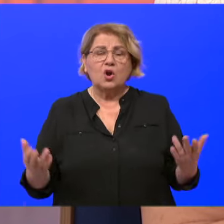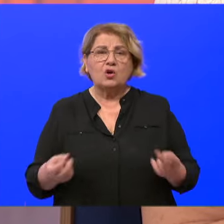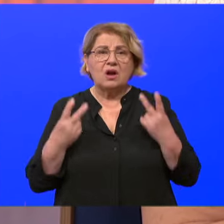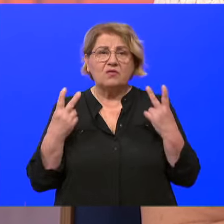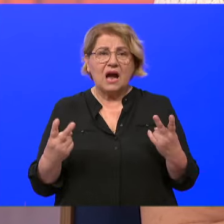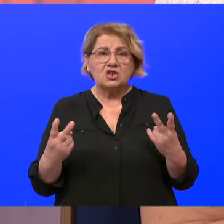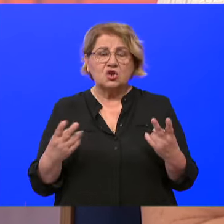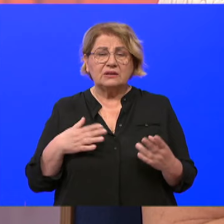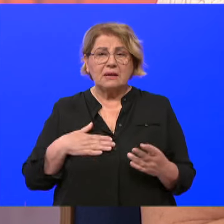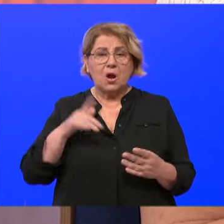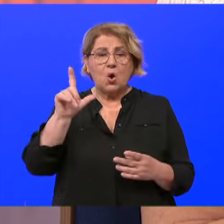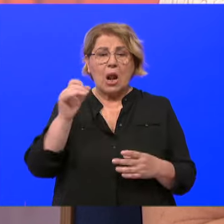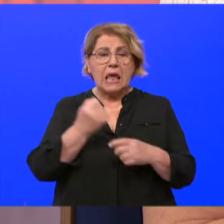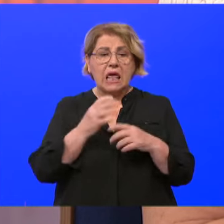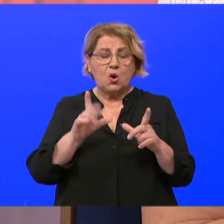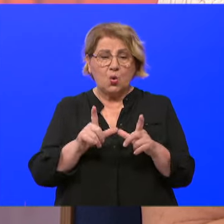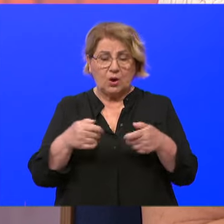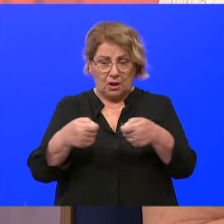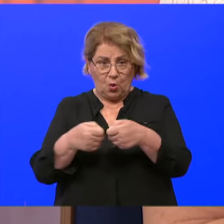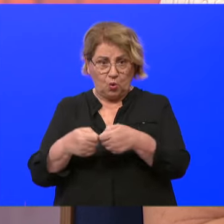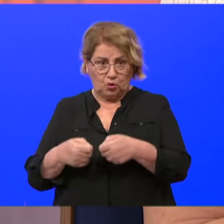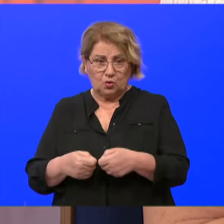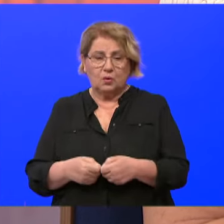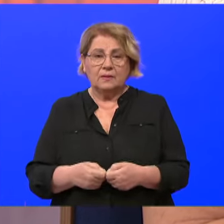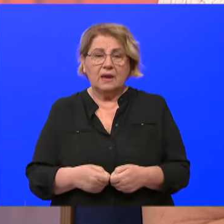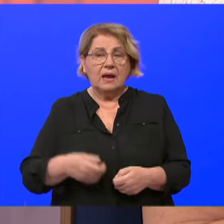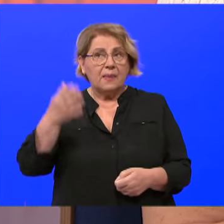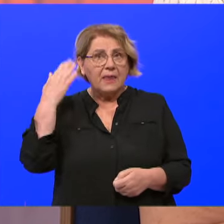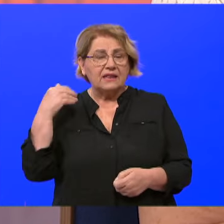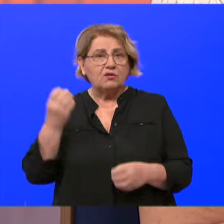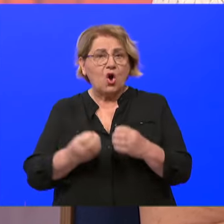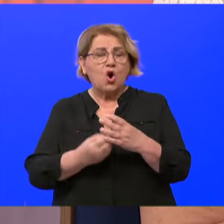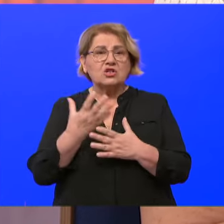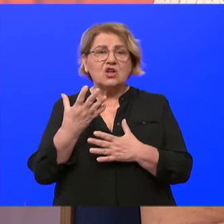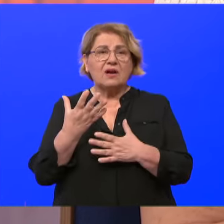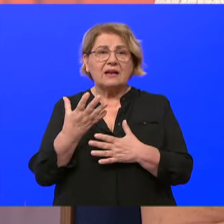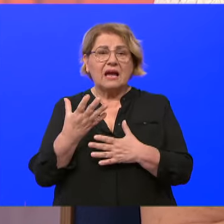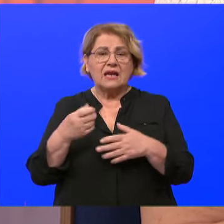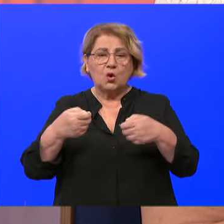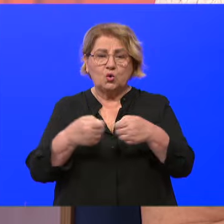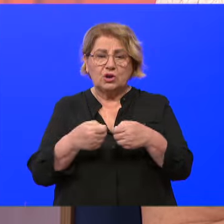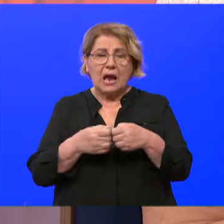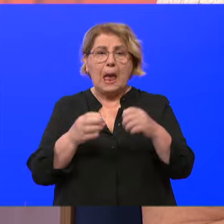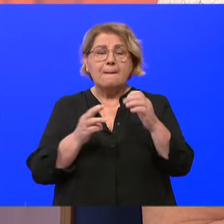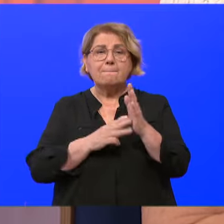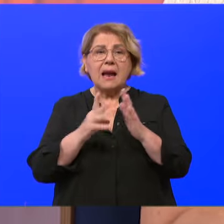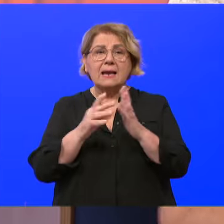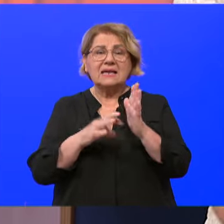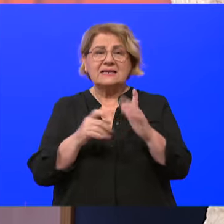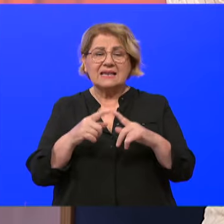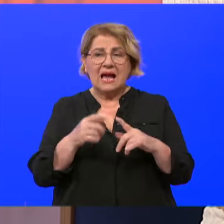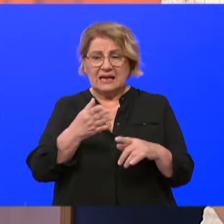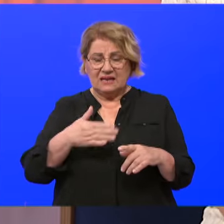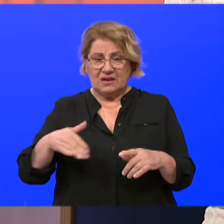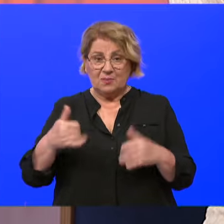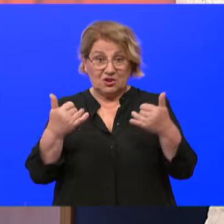imate svoju ligu. A odnedavno je osnovana i Liga u Makarskoj rivijeri. Pa